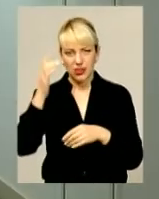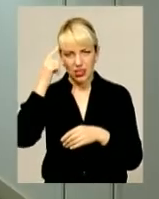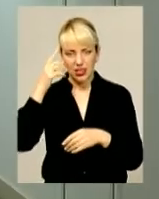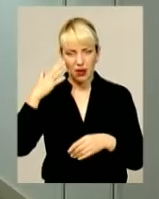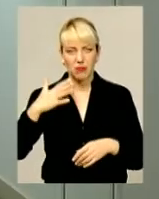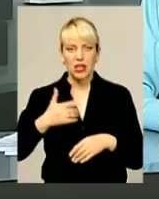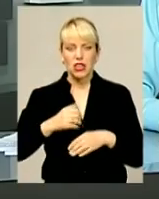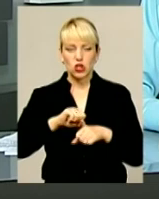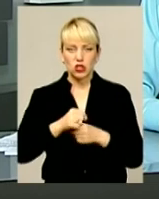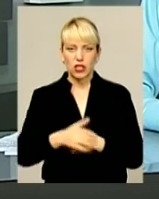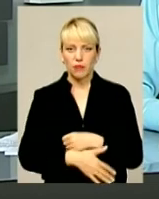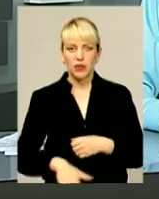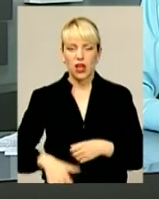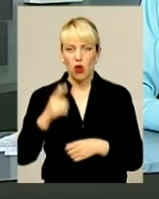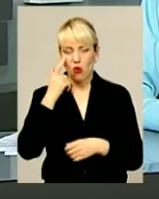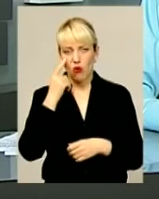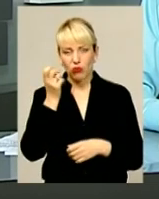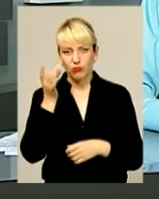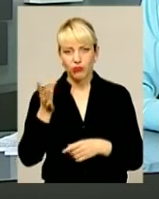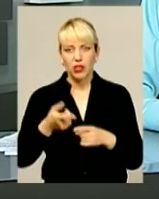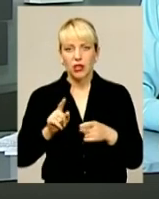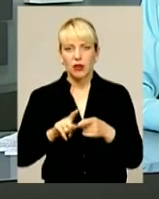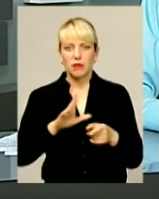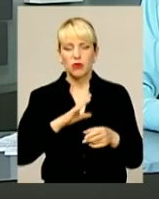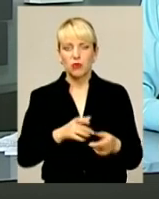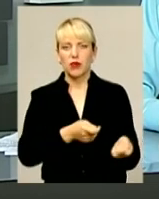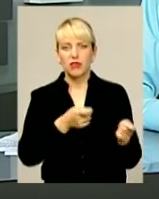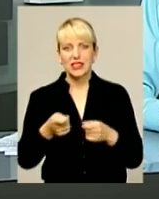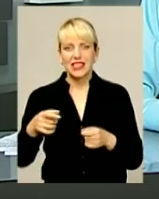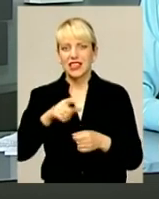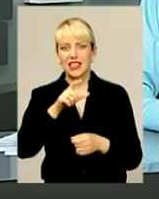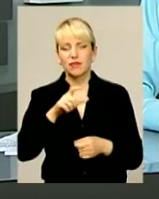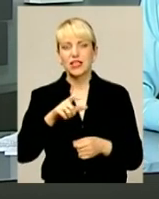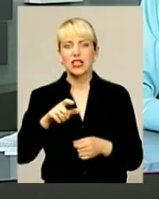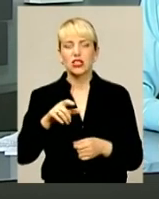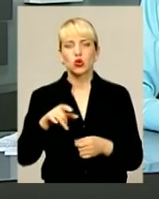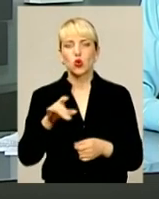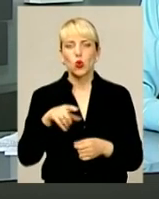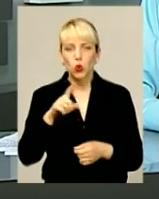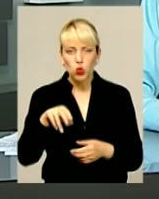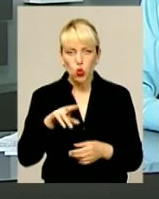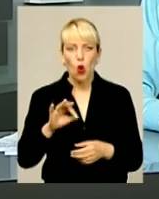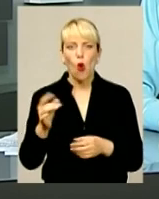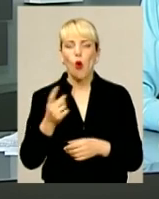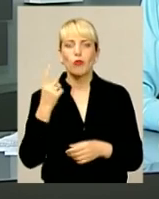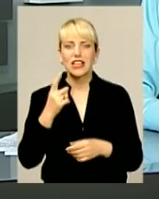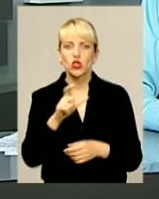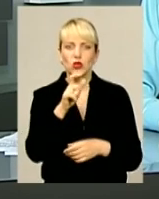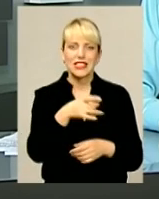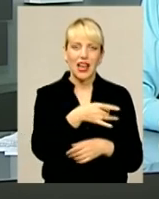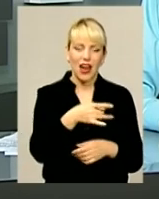та з вибитим оком чоловіка перевезли з Центральної районної лікарні до обласної. В реанімаційному відділенні постраждалого